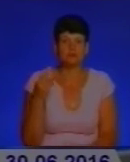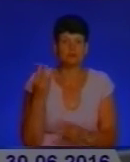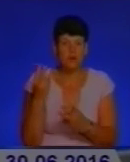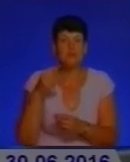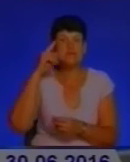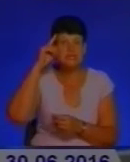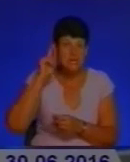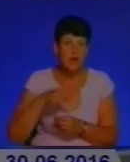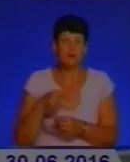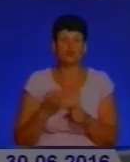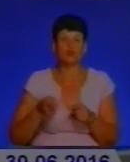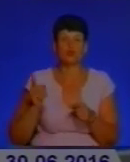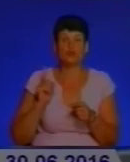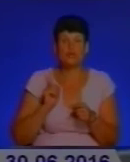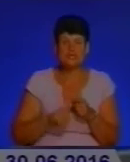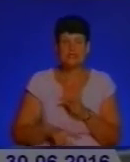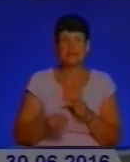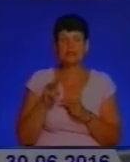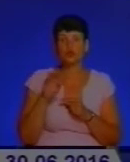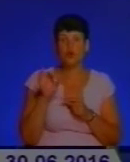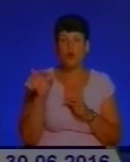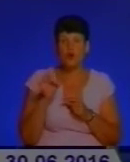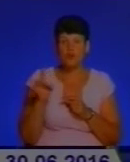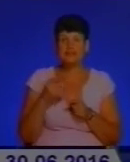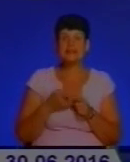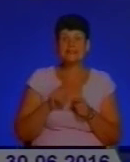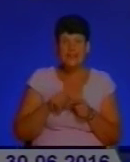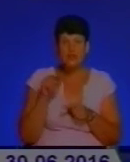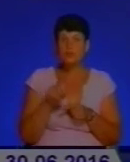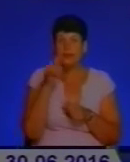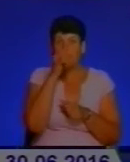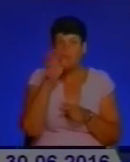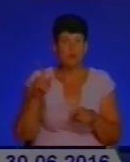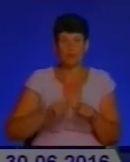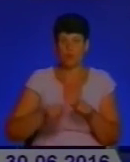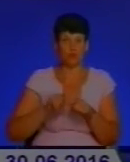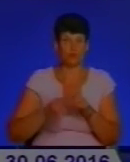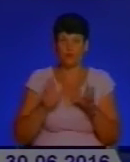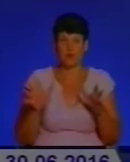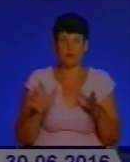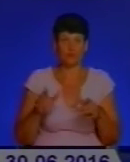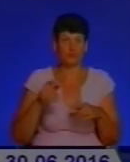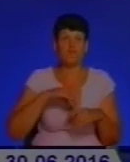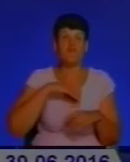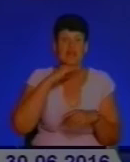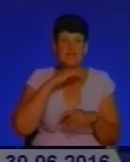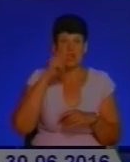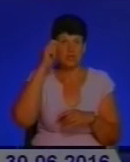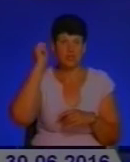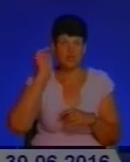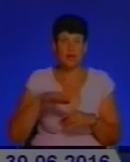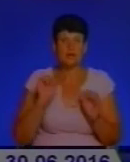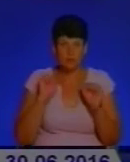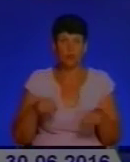торф'яна пожежа – це, тобто торф, це взагалі те, що ми не можемо вконтролювати, так? Йому вистачає тої самої спеки і може